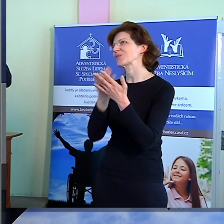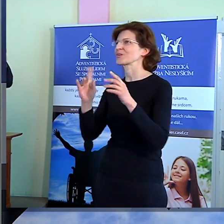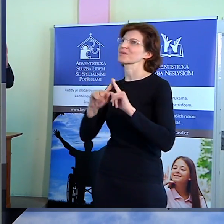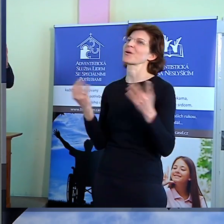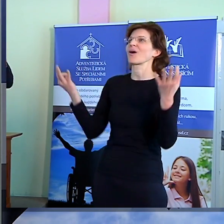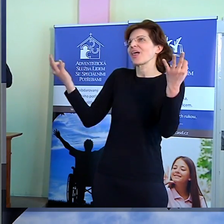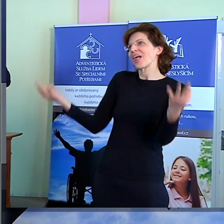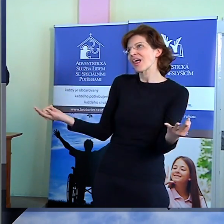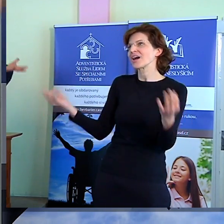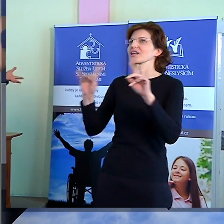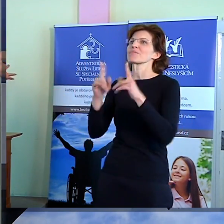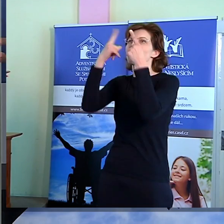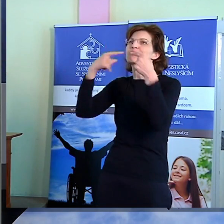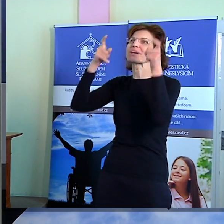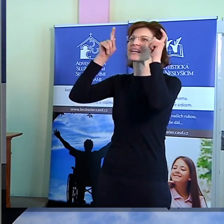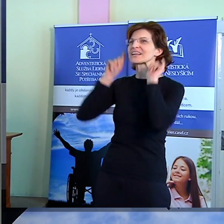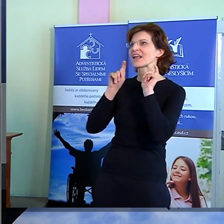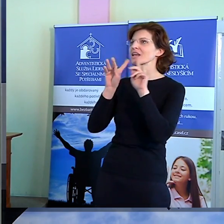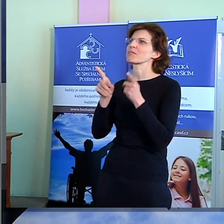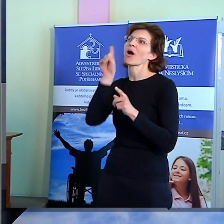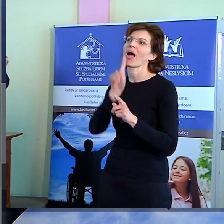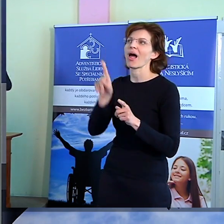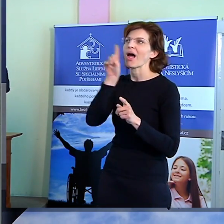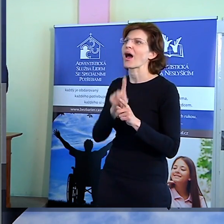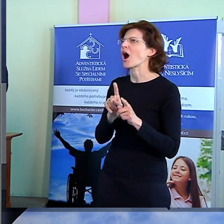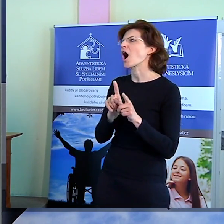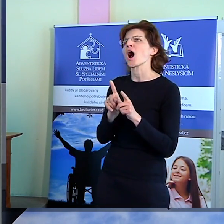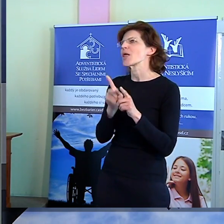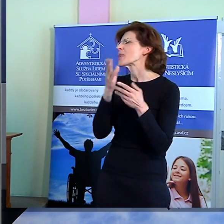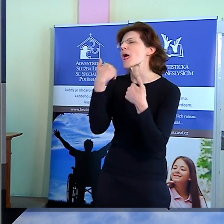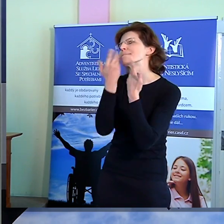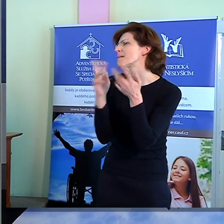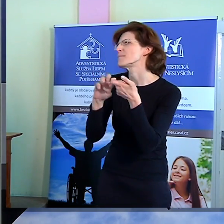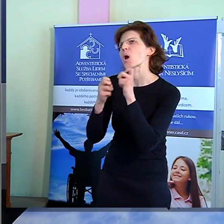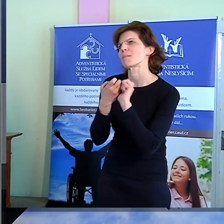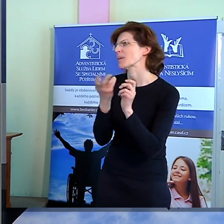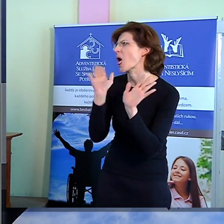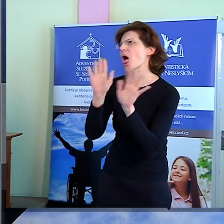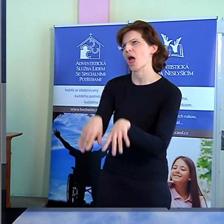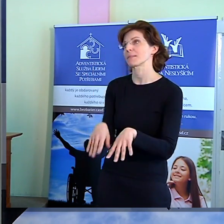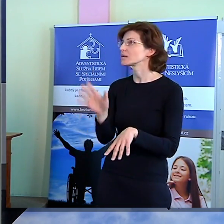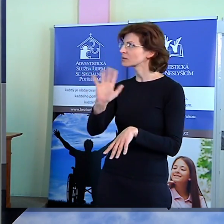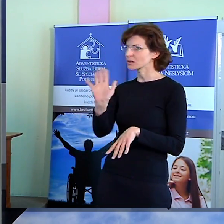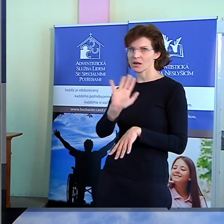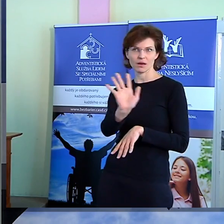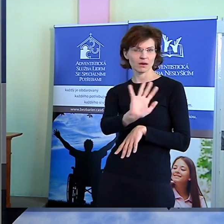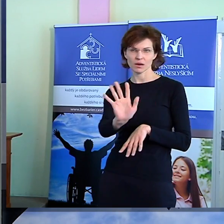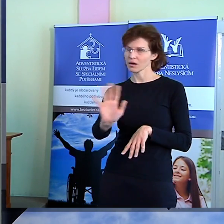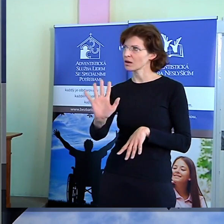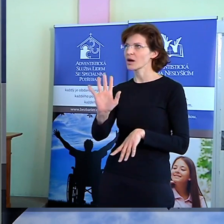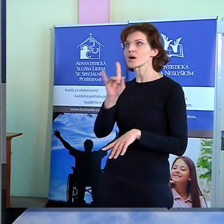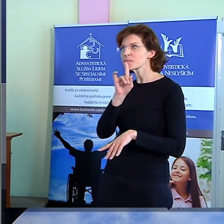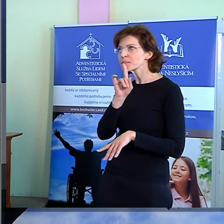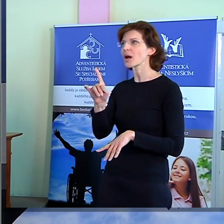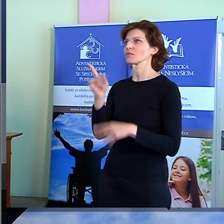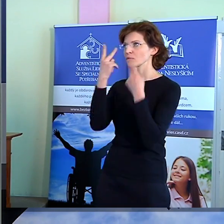není o nějakém nalhávání si věcí, není o bezkonfliktním životě. Je to o tom, že vím,